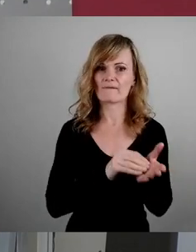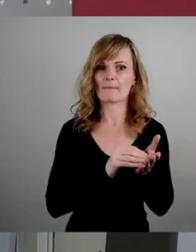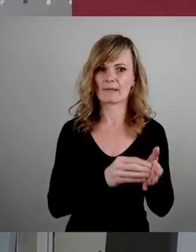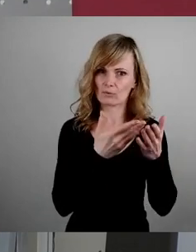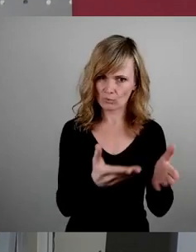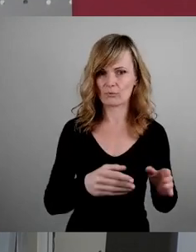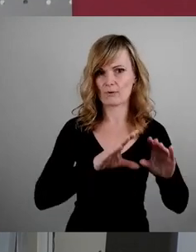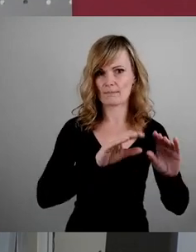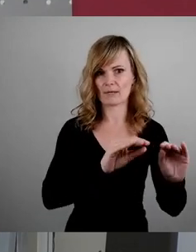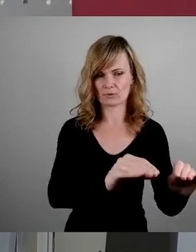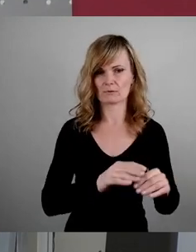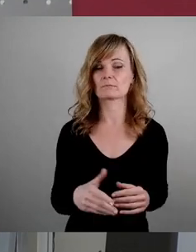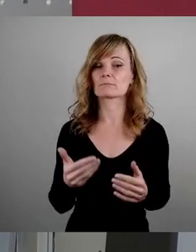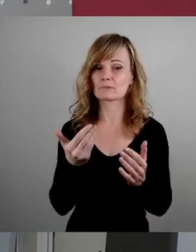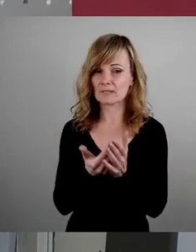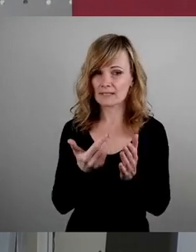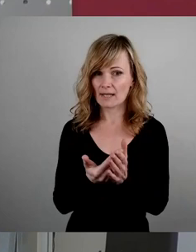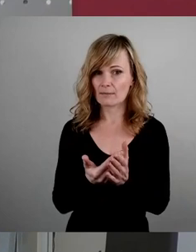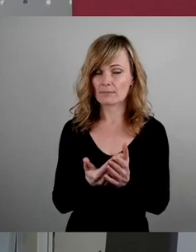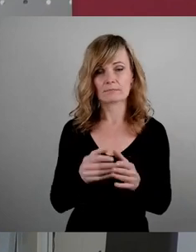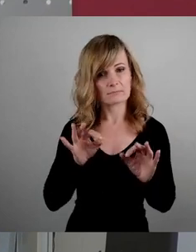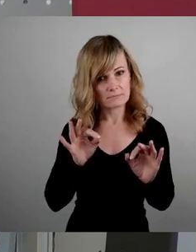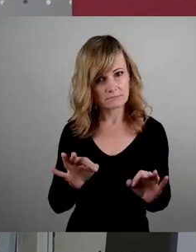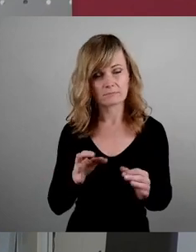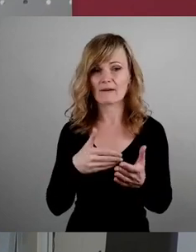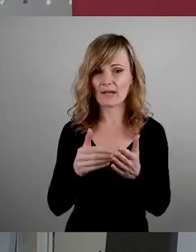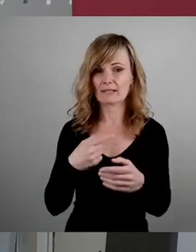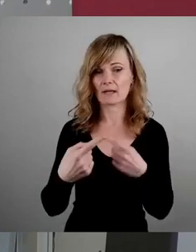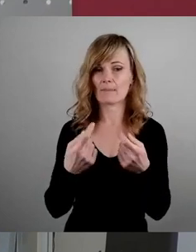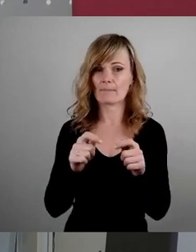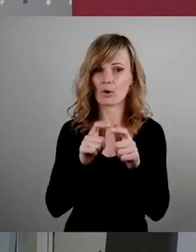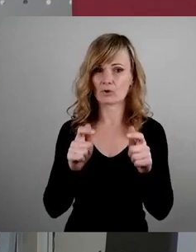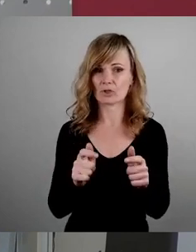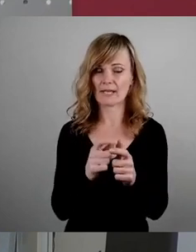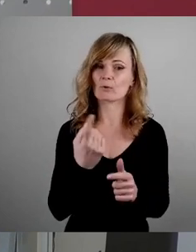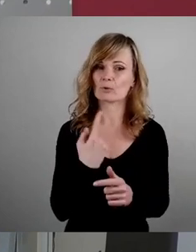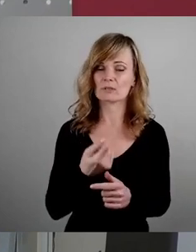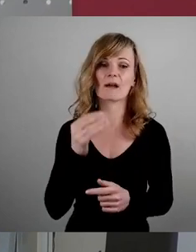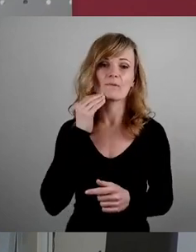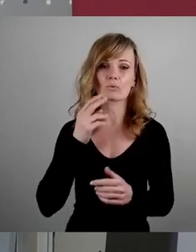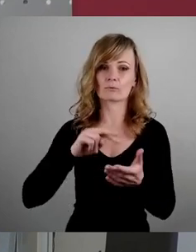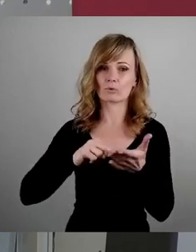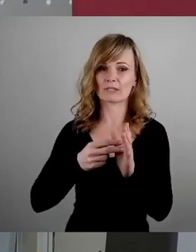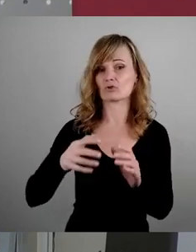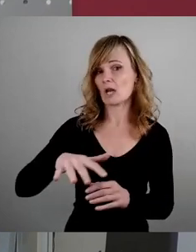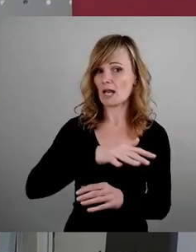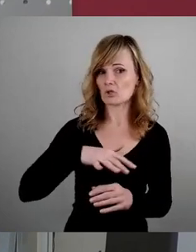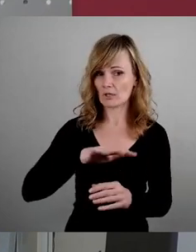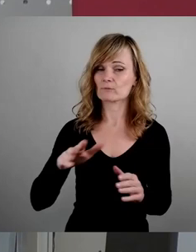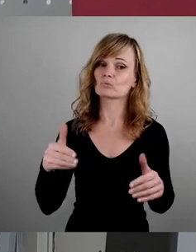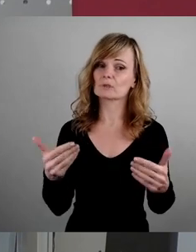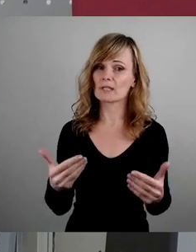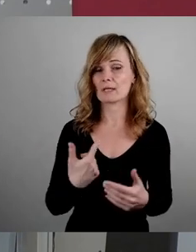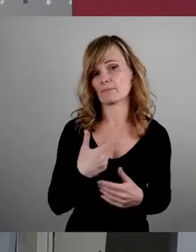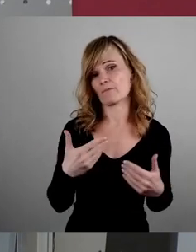Deswegen ist es ein sinnvoller und funktionierender weiterer Baustein in unserer wohnungspolitischen Landschaft und ich würde mich